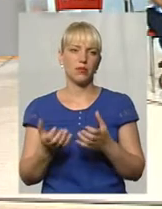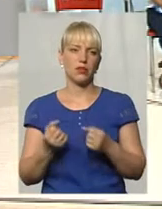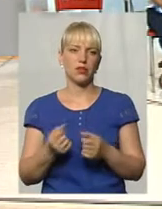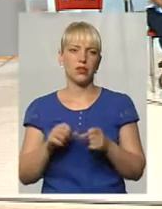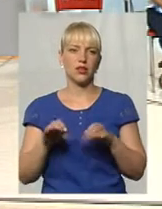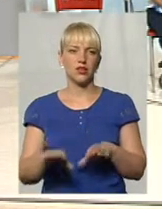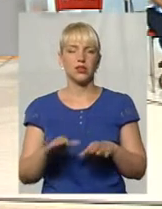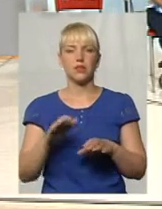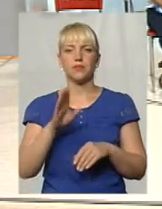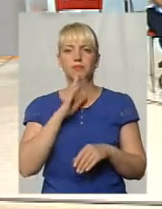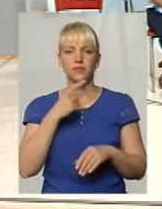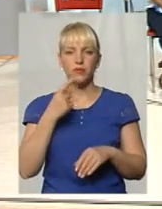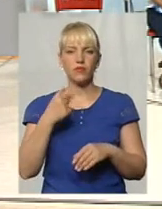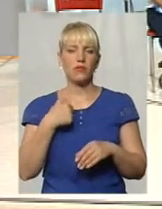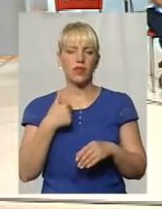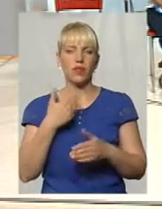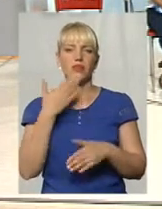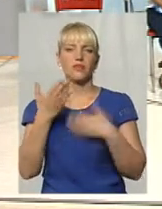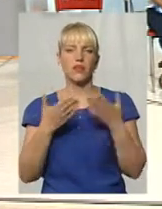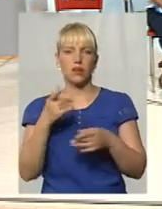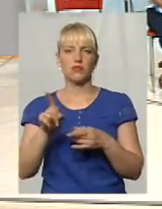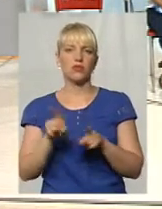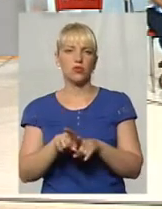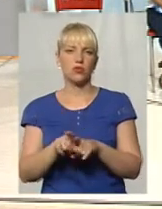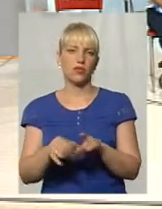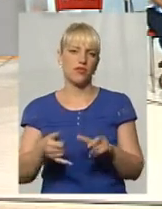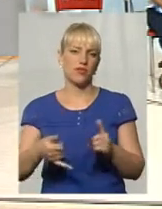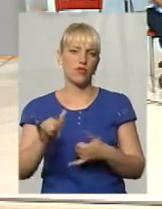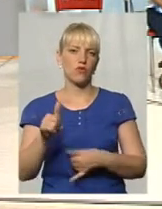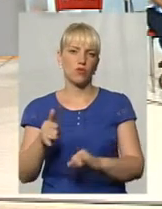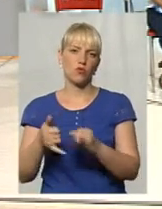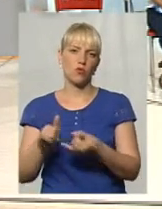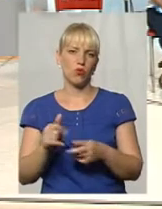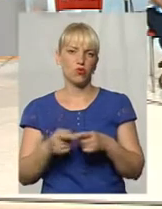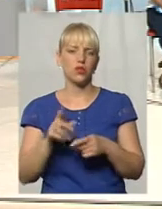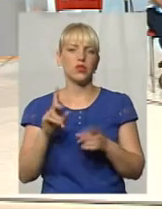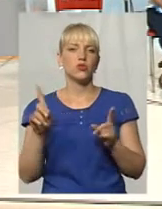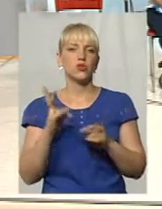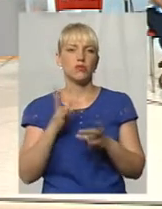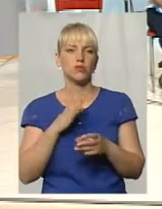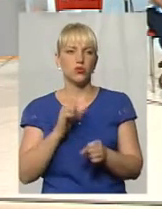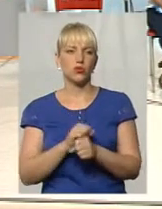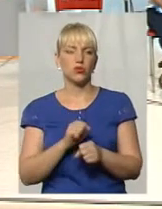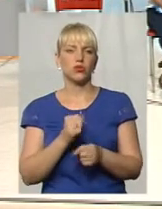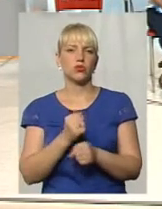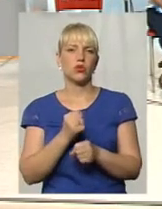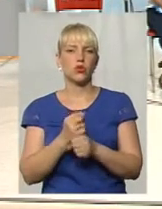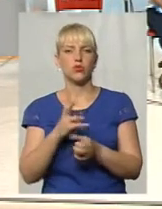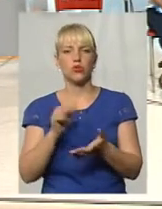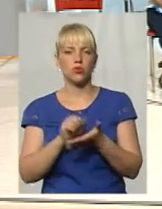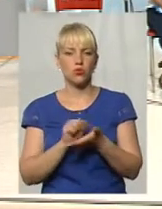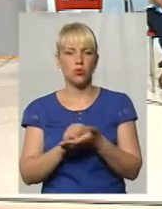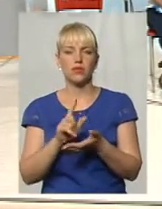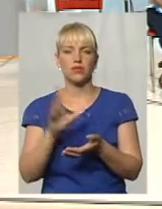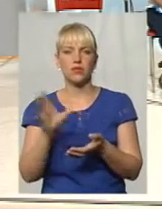говорить, зверталася від футболю. Що має бути зроблено? Має бути все задокументовано, всі заяви, всі номери.